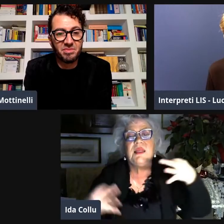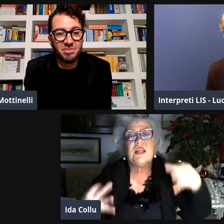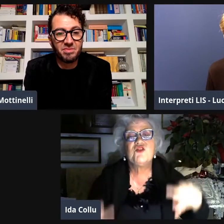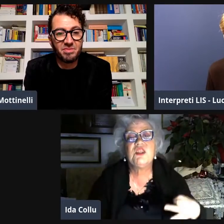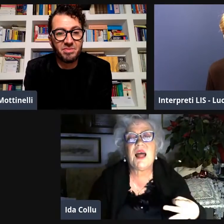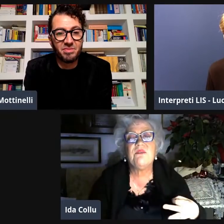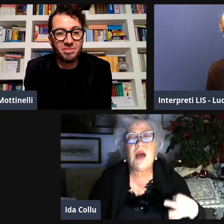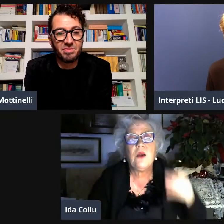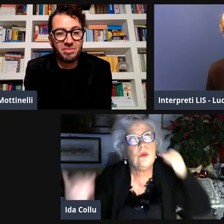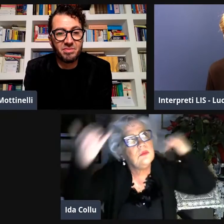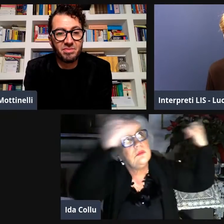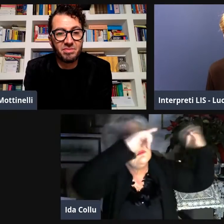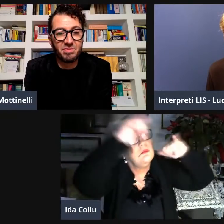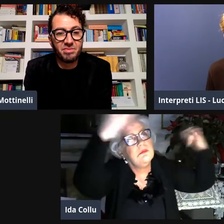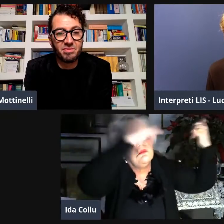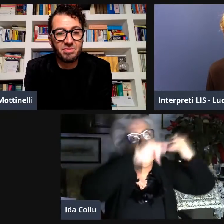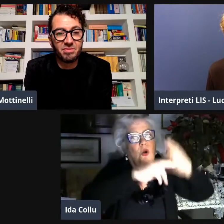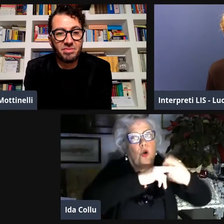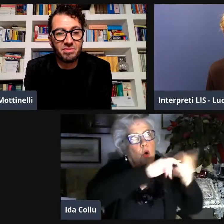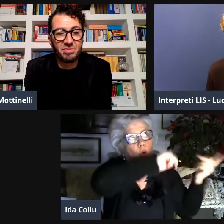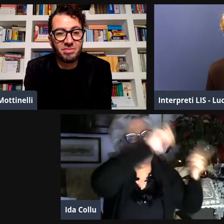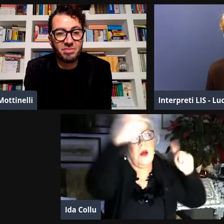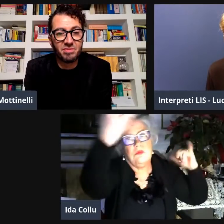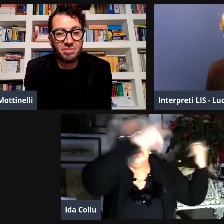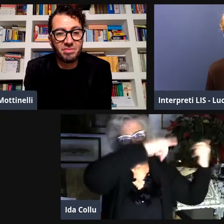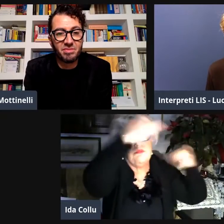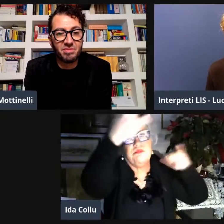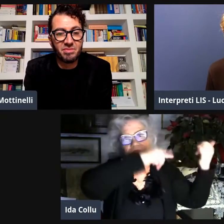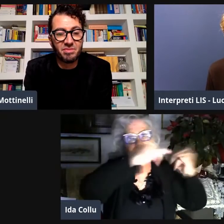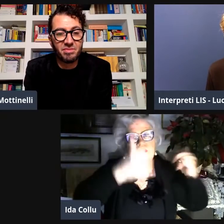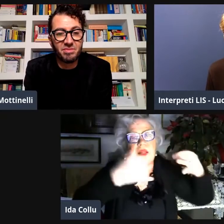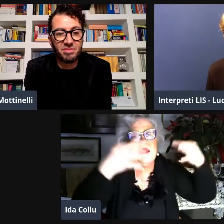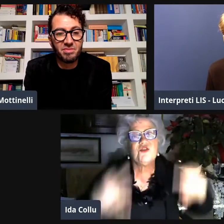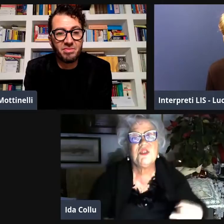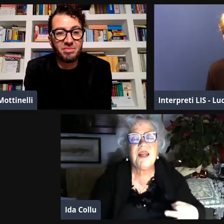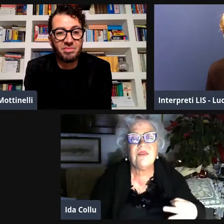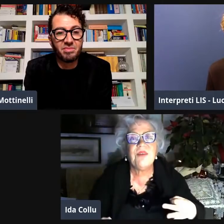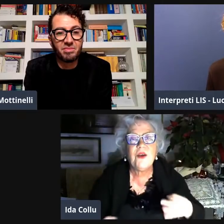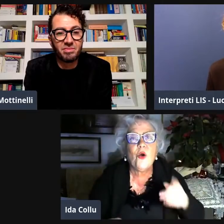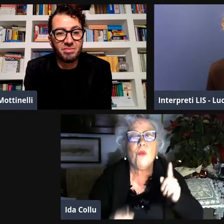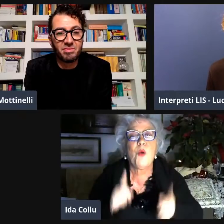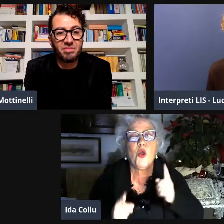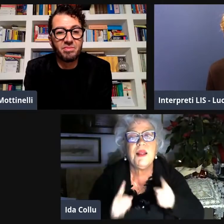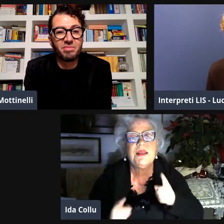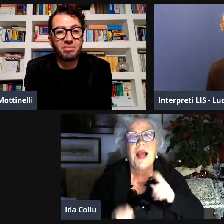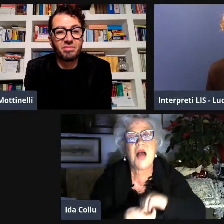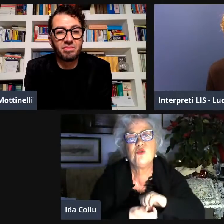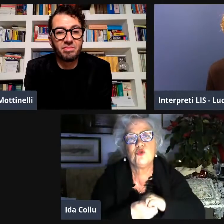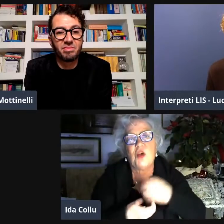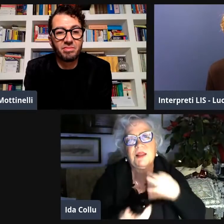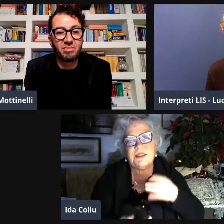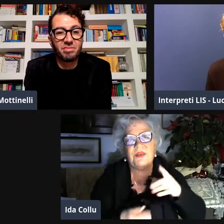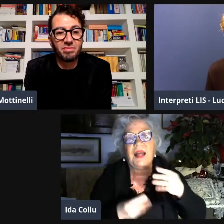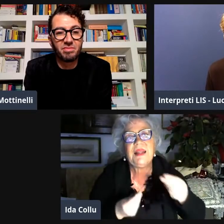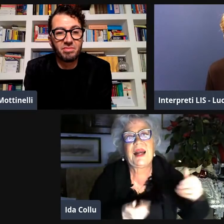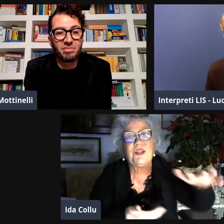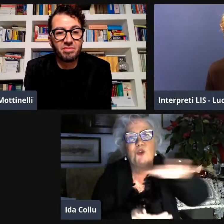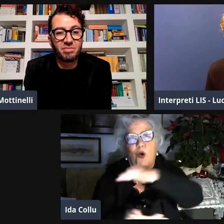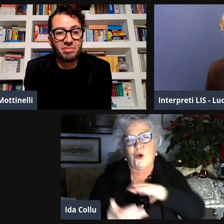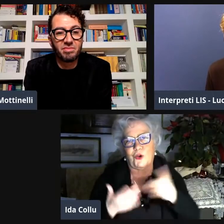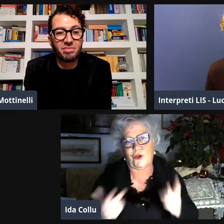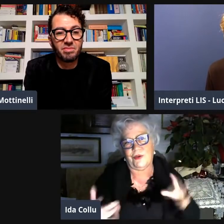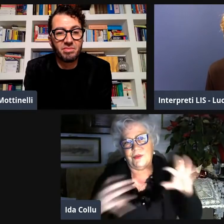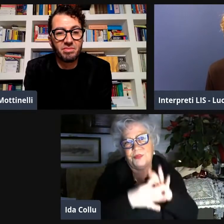segretari provinciali erano udenti non udenti decidevano si parlavano con la sede centrale di Roma e decidevano la